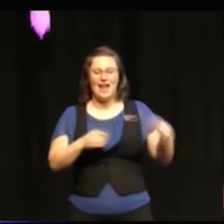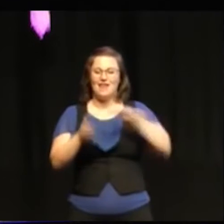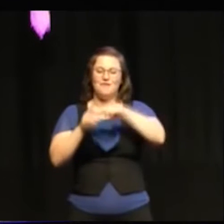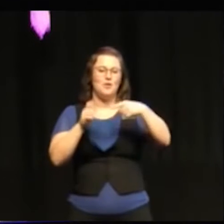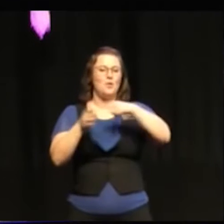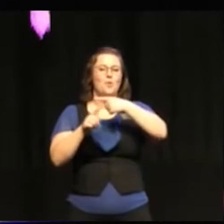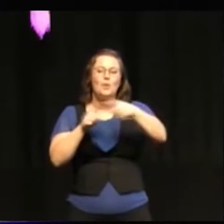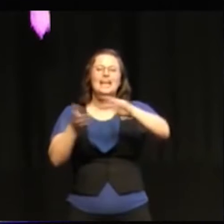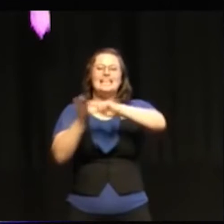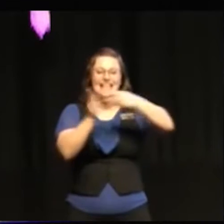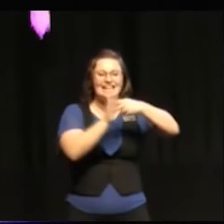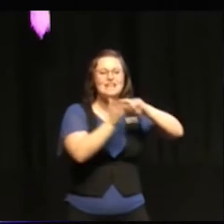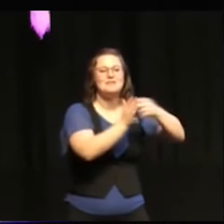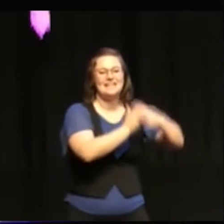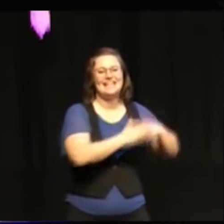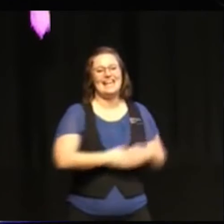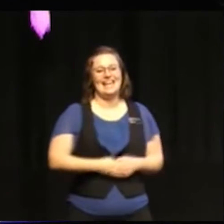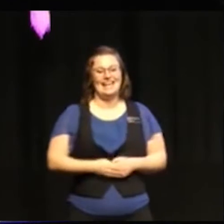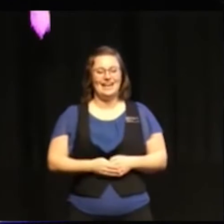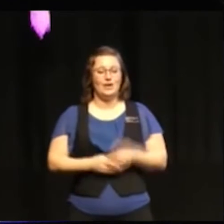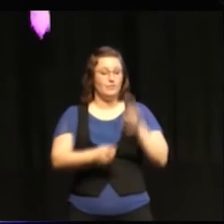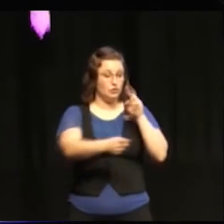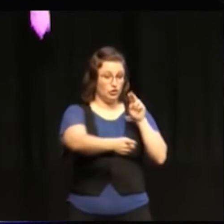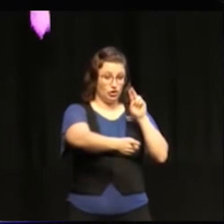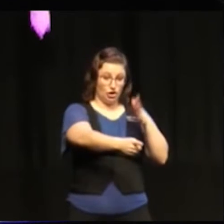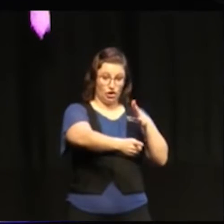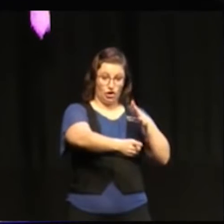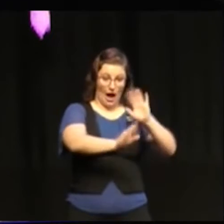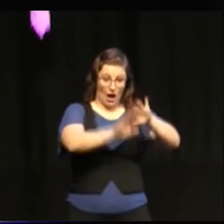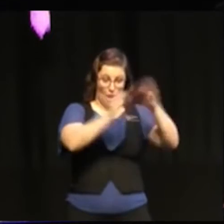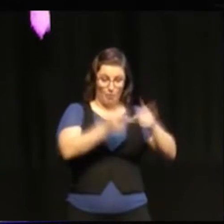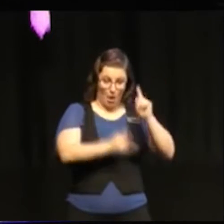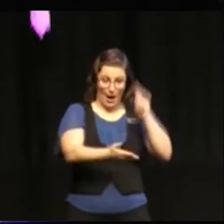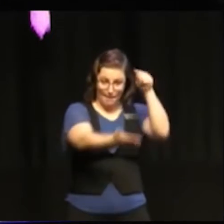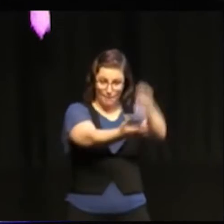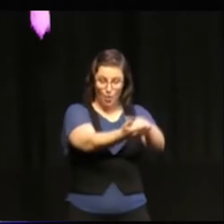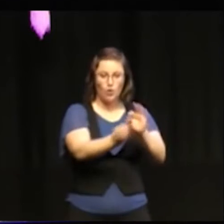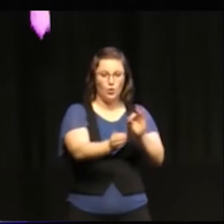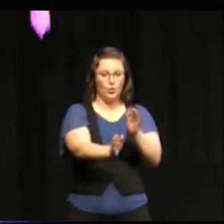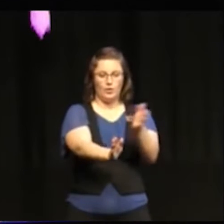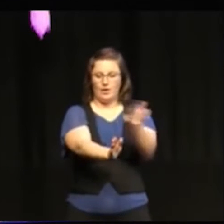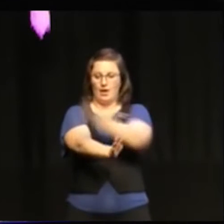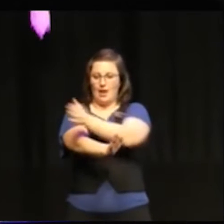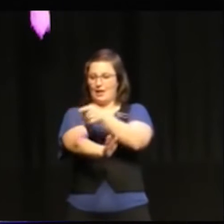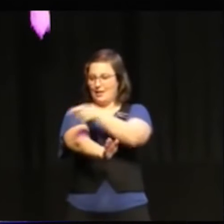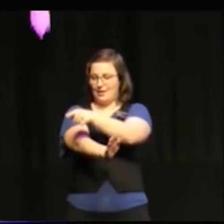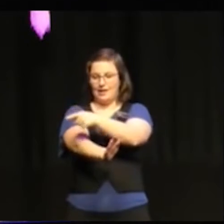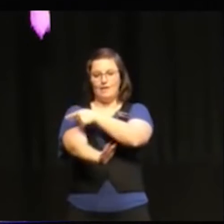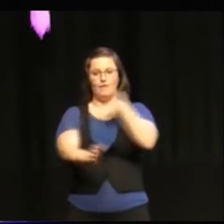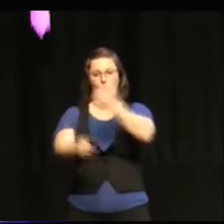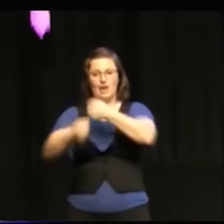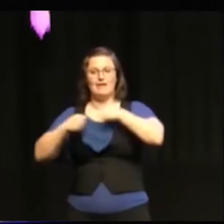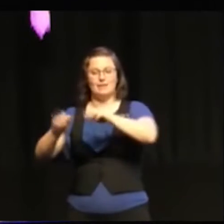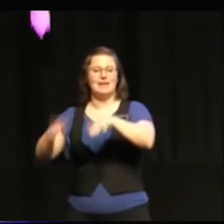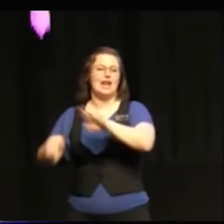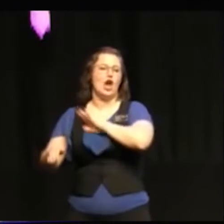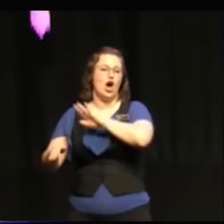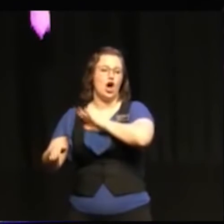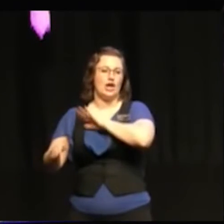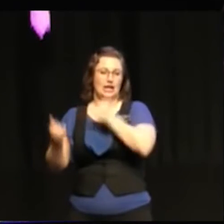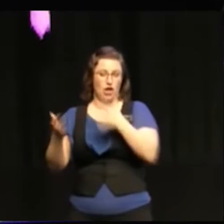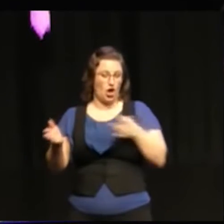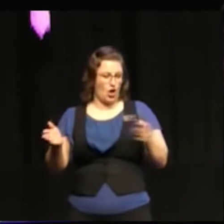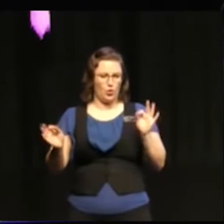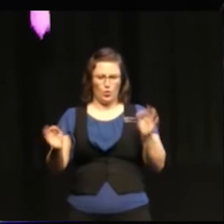här nya globala målen förhåller oss till den verksamhet som vi redan bedriver.